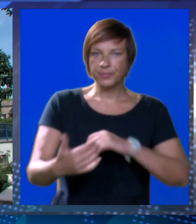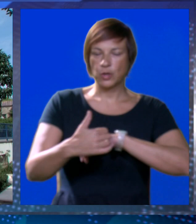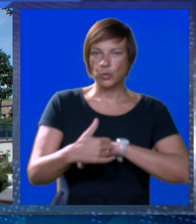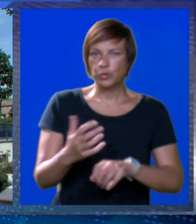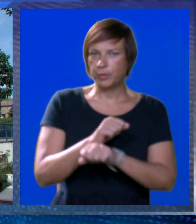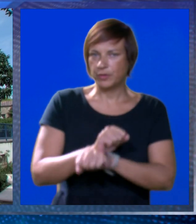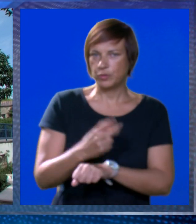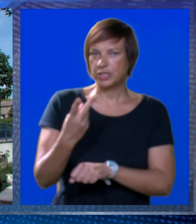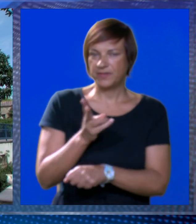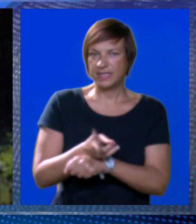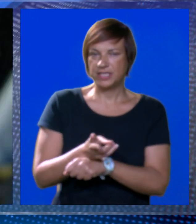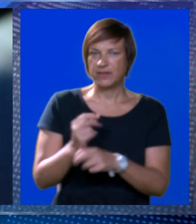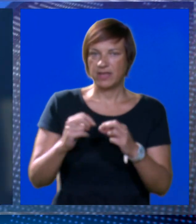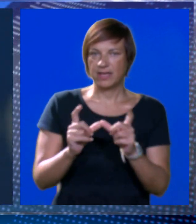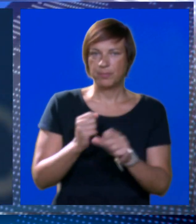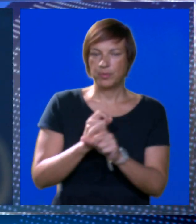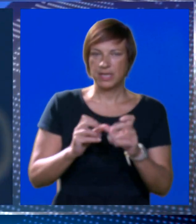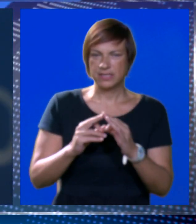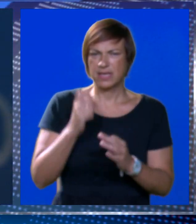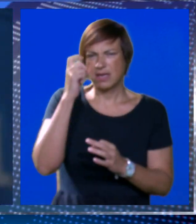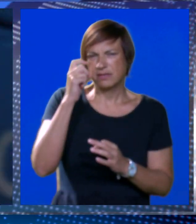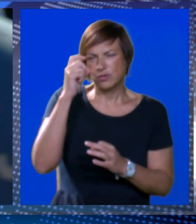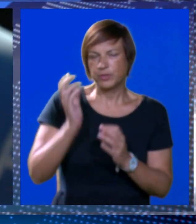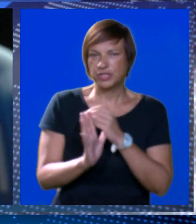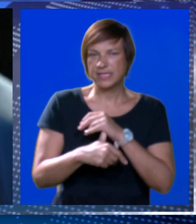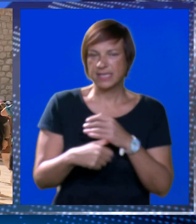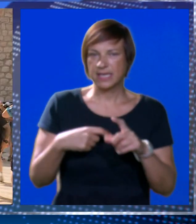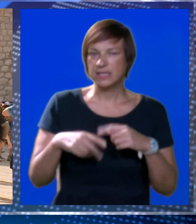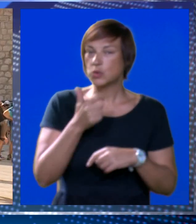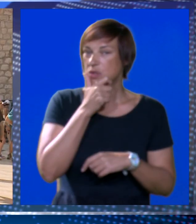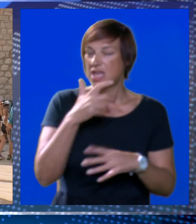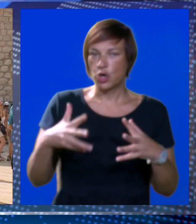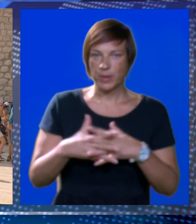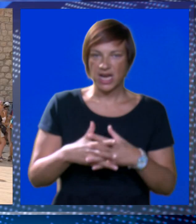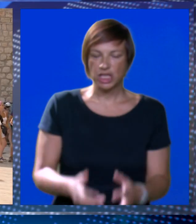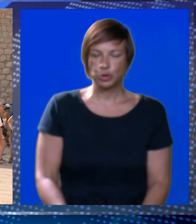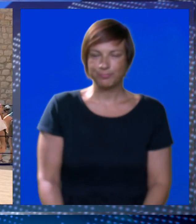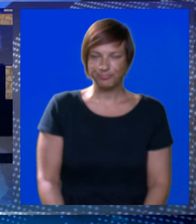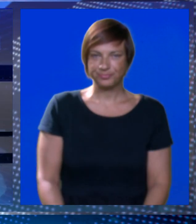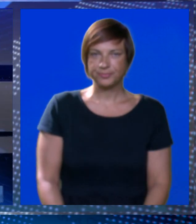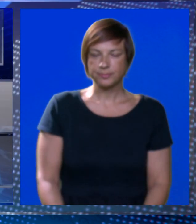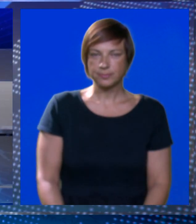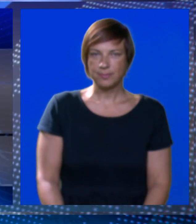U Dubrovniku uhićene dvije državljanke Bugarske. Sumnjići ih se zakrađu u povijesnoj jezgri grada.